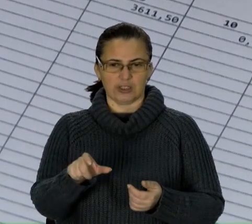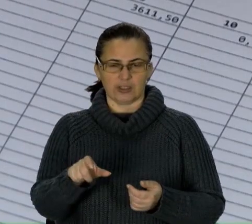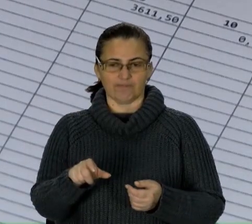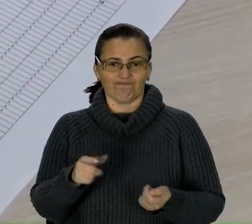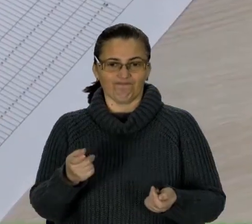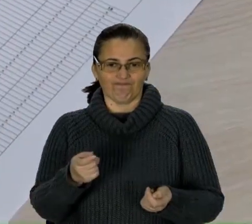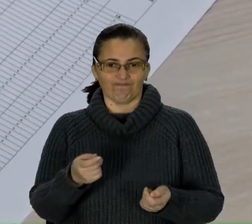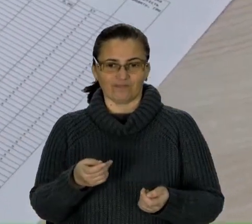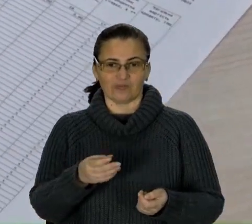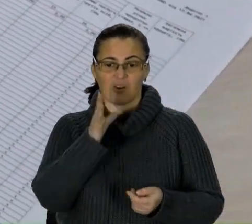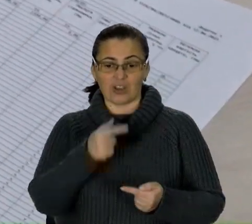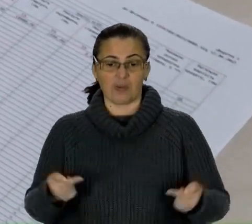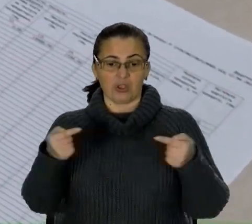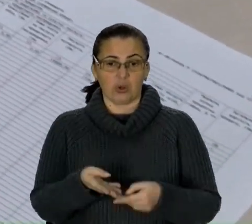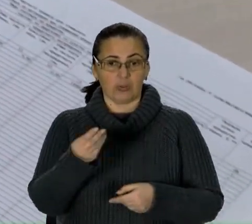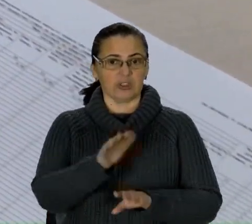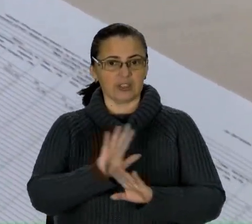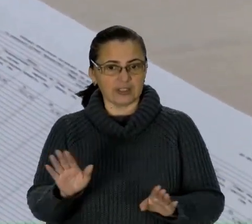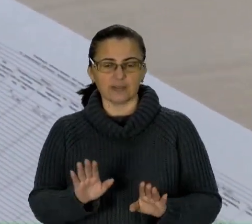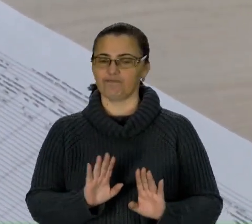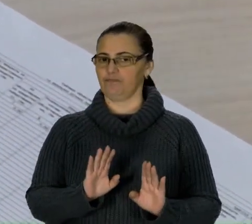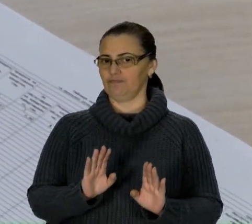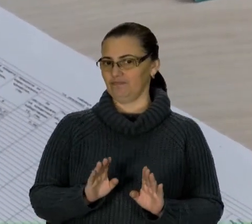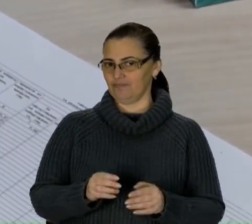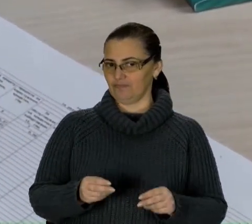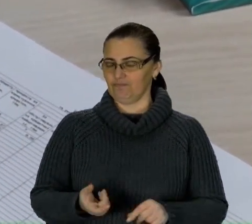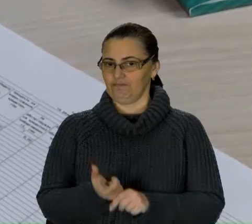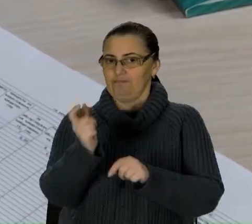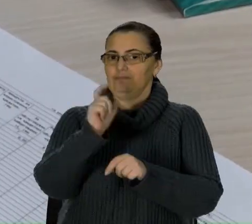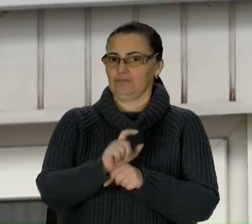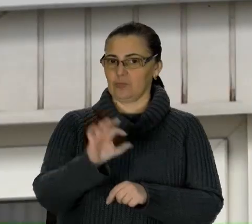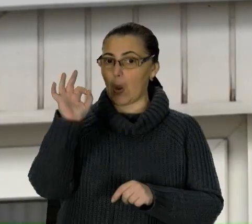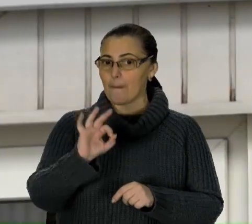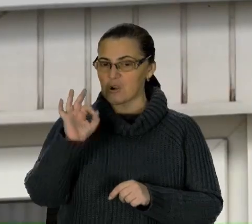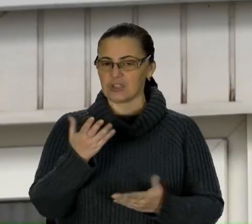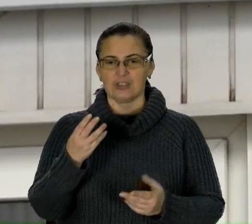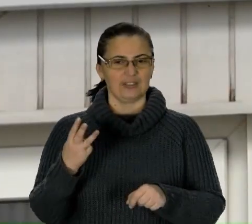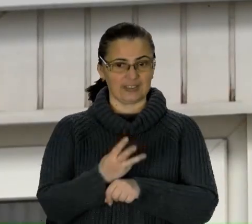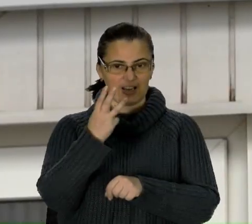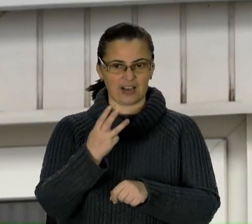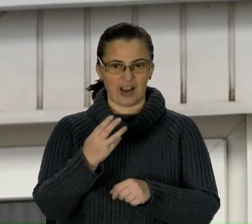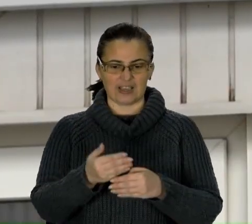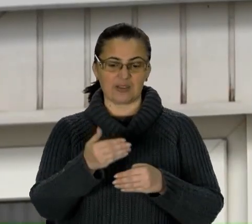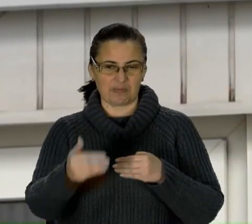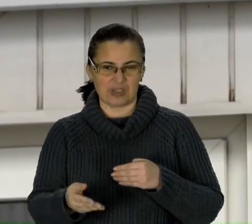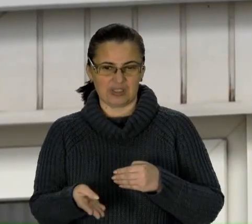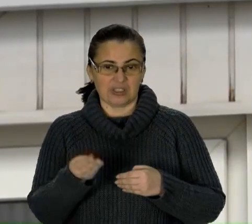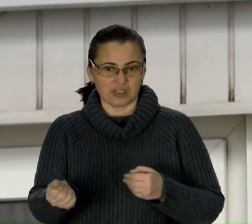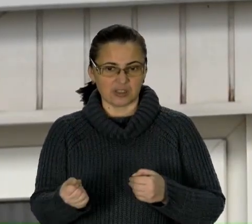ставка зросте. В разі триразового протермінування клієнта переведуть на повну відсоткову ставку. А це не 7, а вже